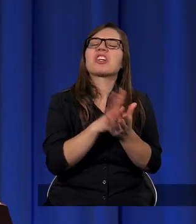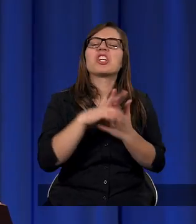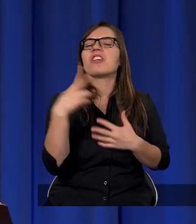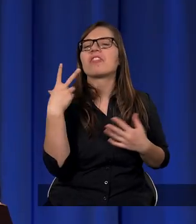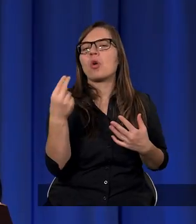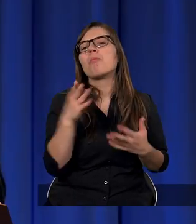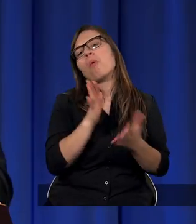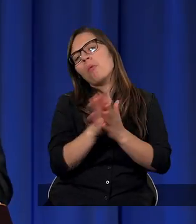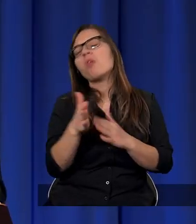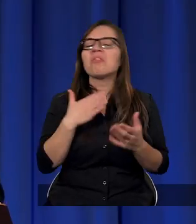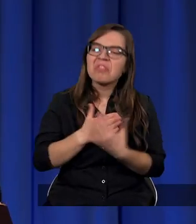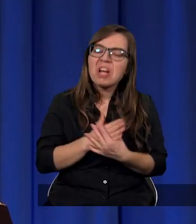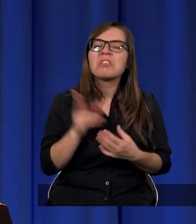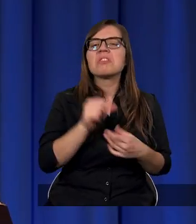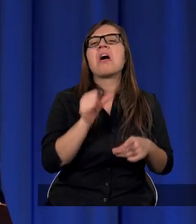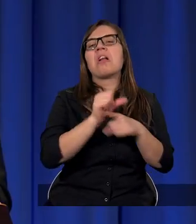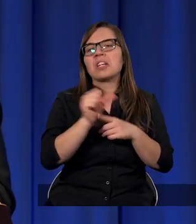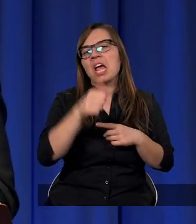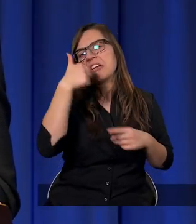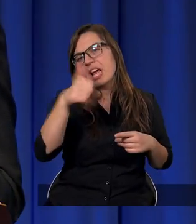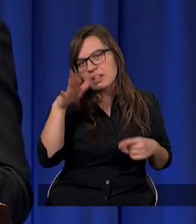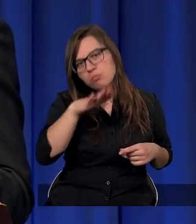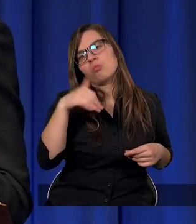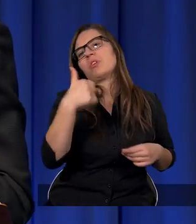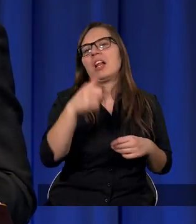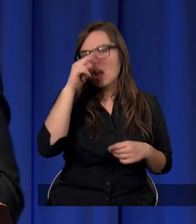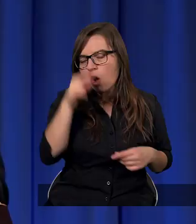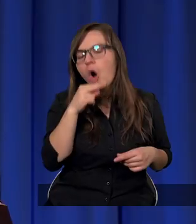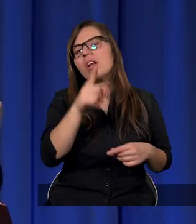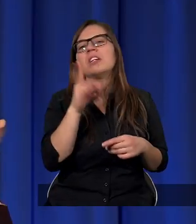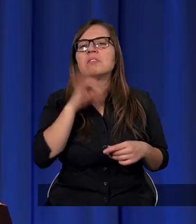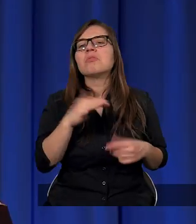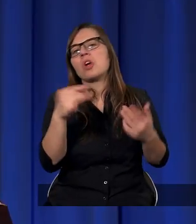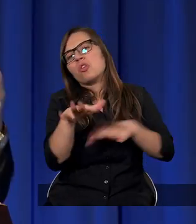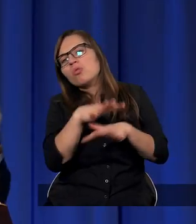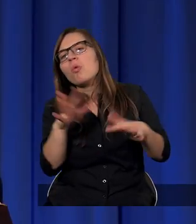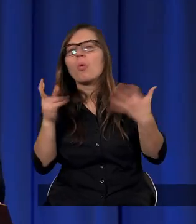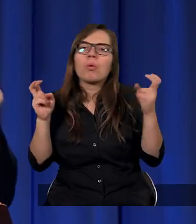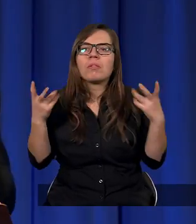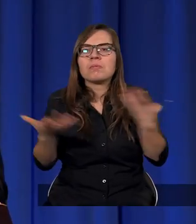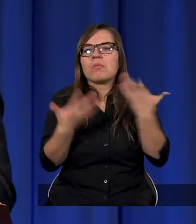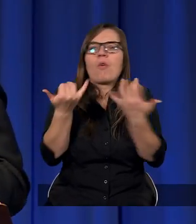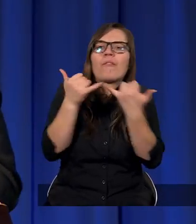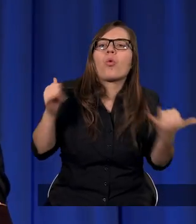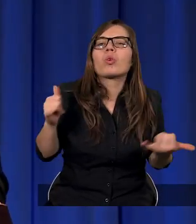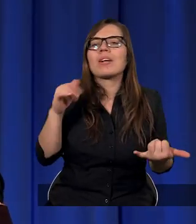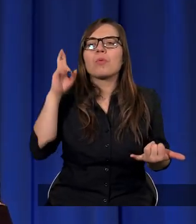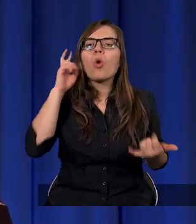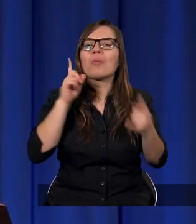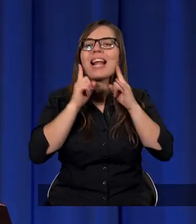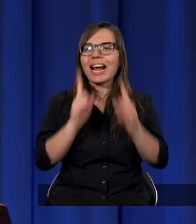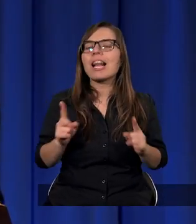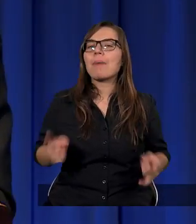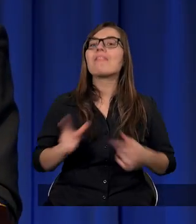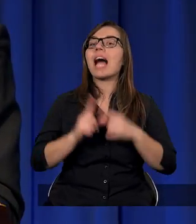Wierzyli po prostu w to, że istnieje jeden Bóg, Ojciec, jest do tego Syn i Duch w różnym zrozumieniu tak naprawdę,